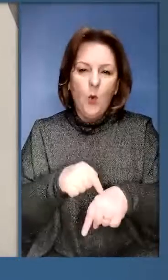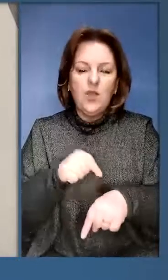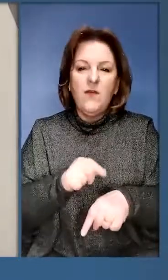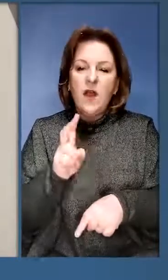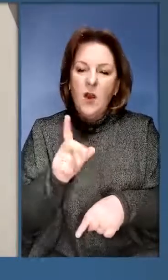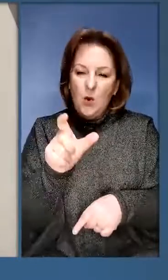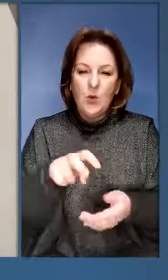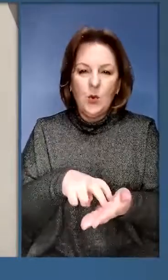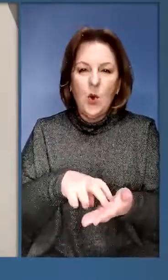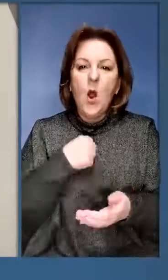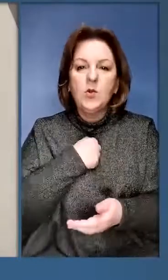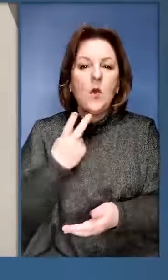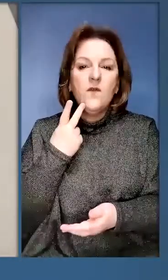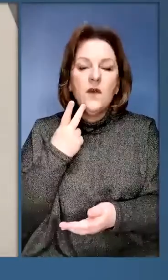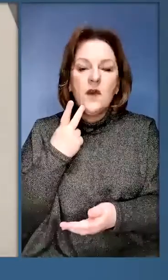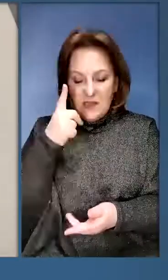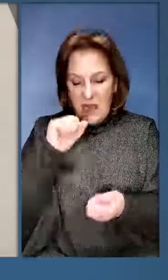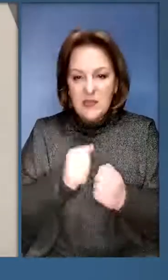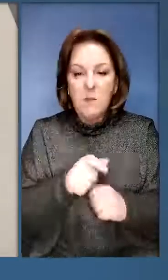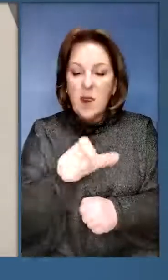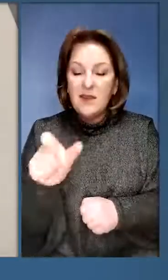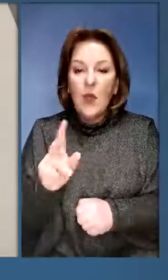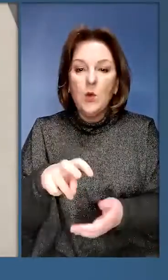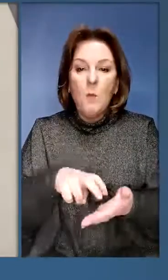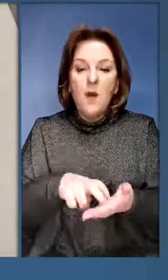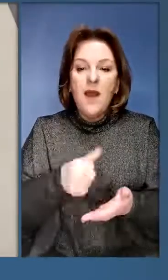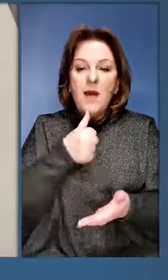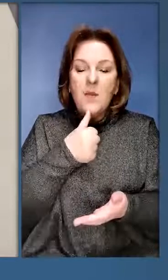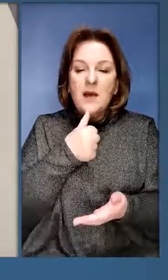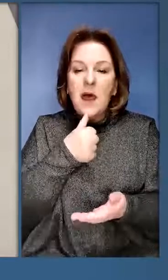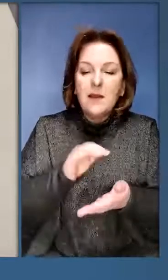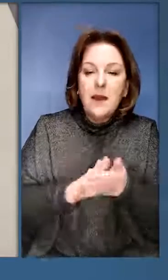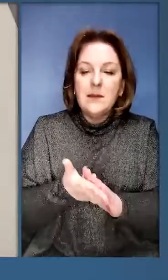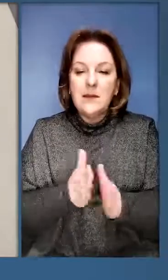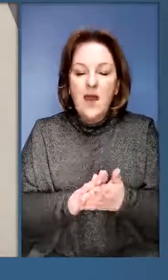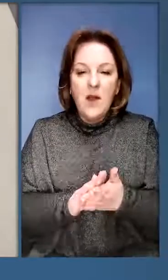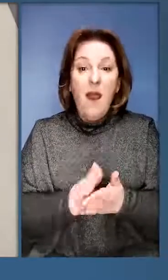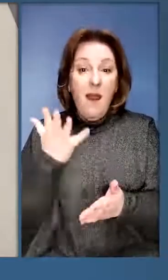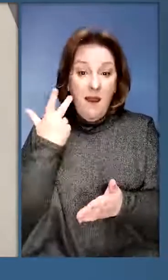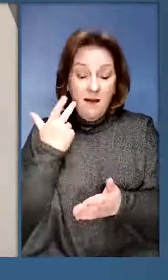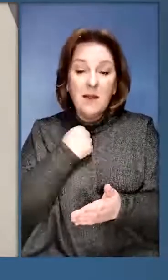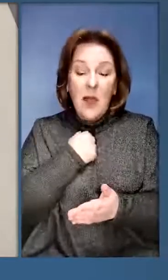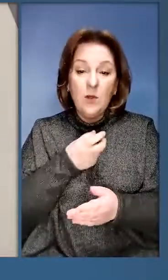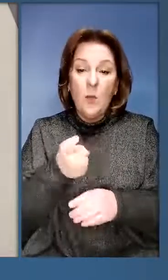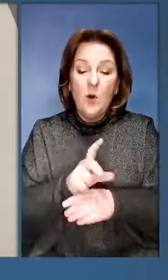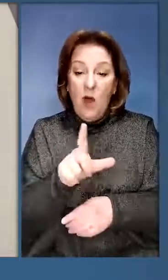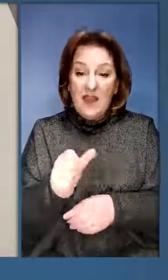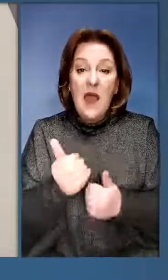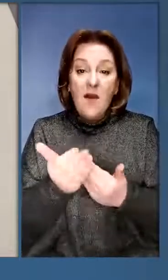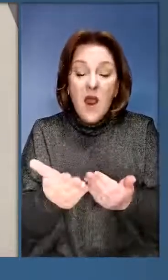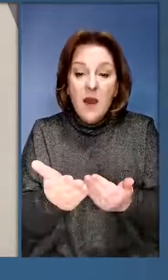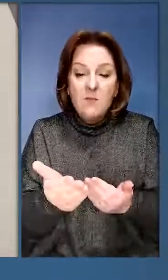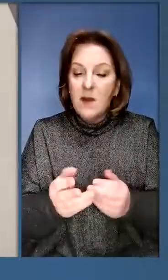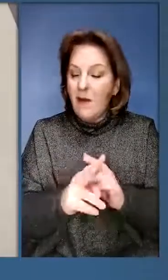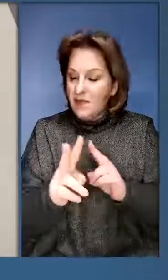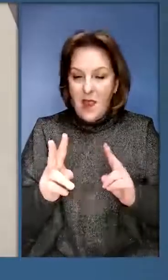дуже чувствується к трусості, зло завжди запомінає тих, хто його боїться і пытається сторговати. і, коли воно прийдет